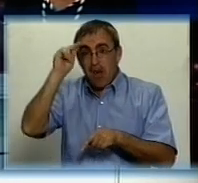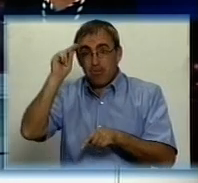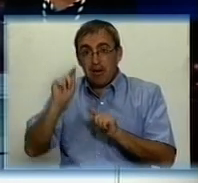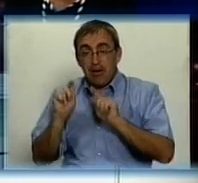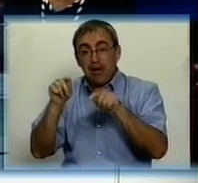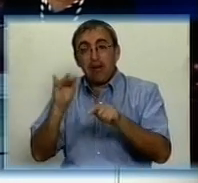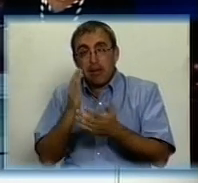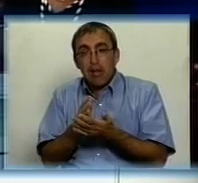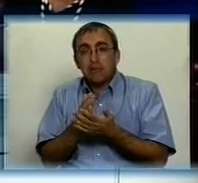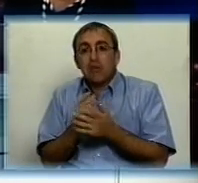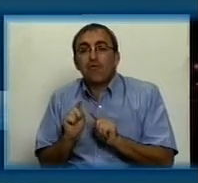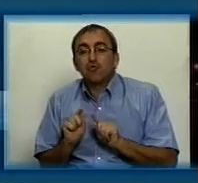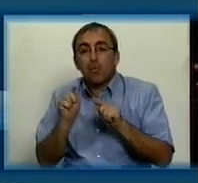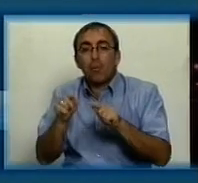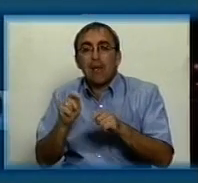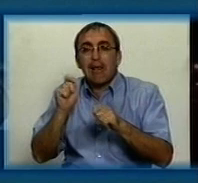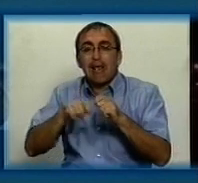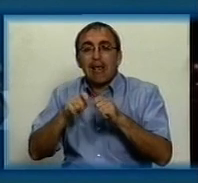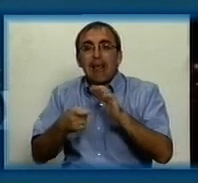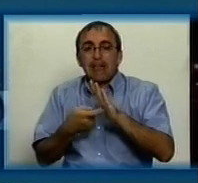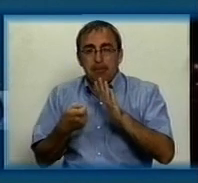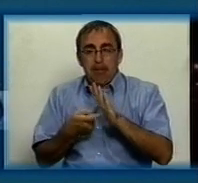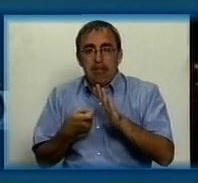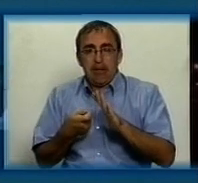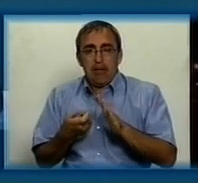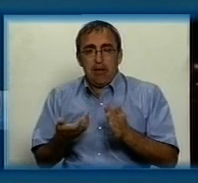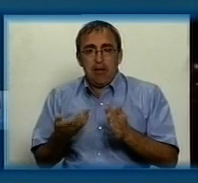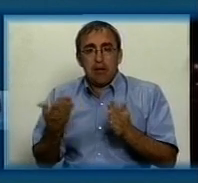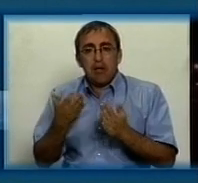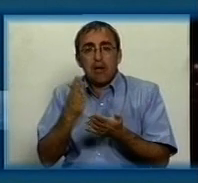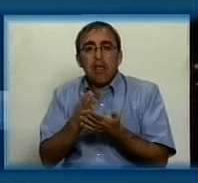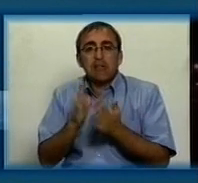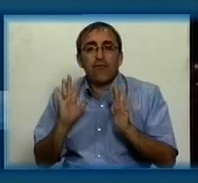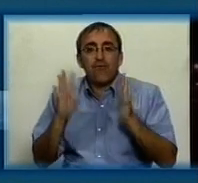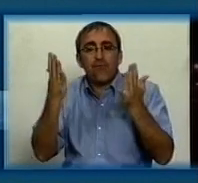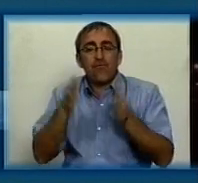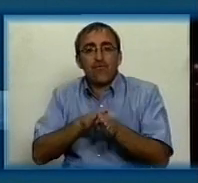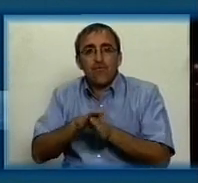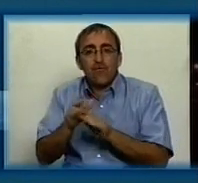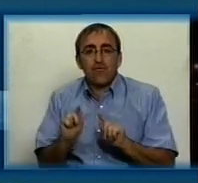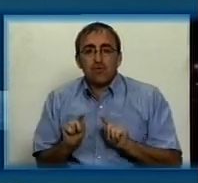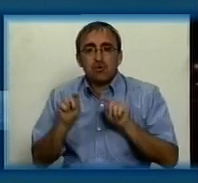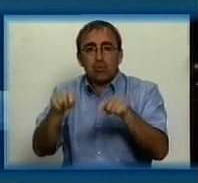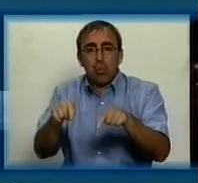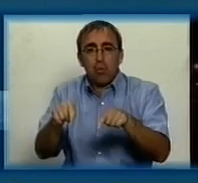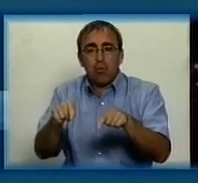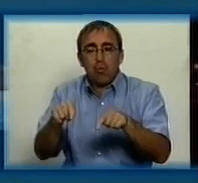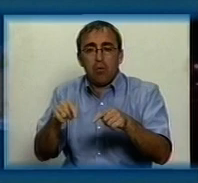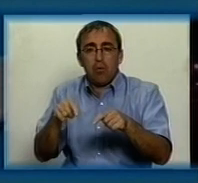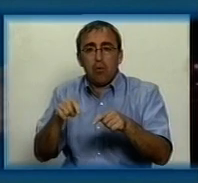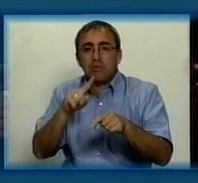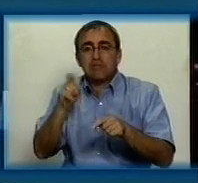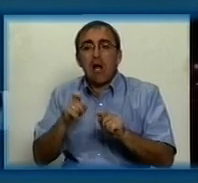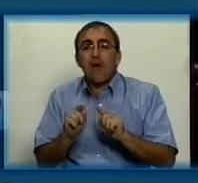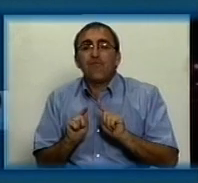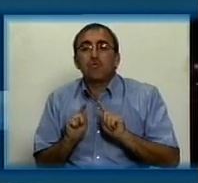вступні іспити. Хто здає вступні іспити, в яких випадках відбувається вступ, я не знаю, за вступним